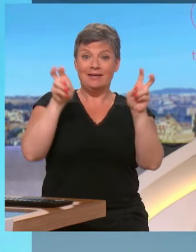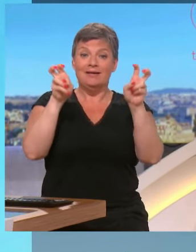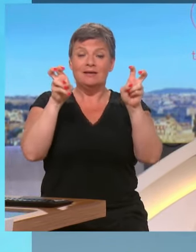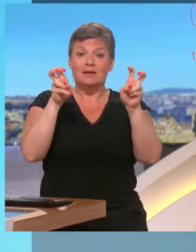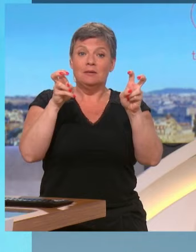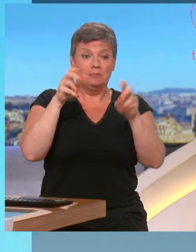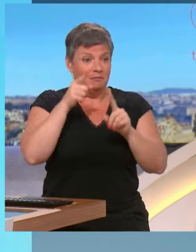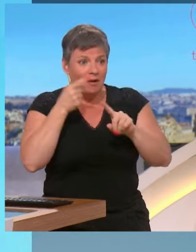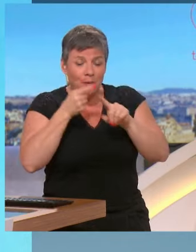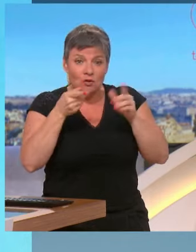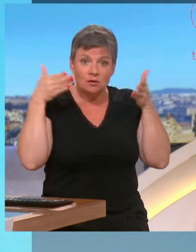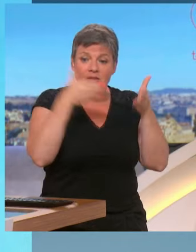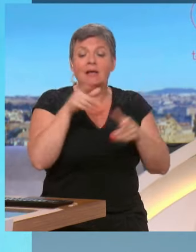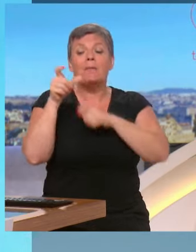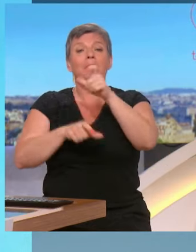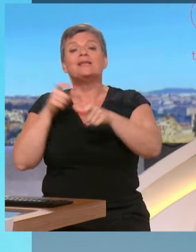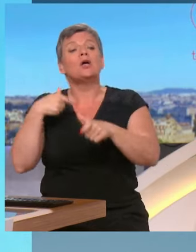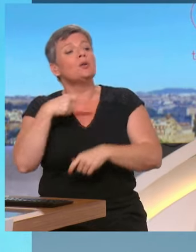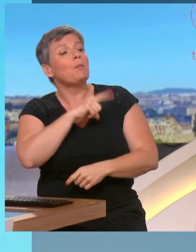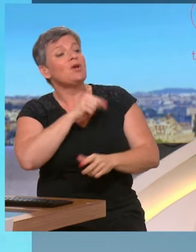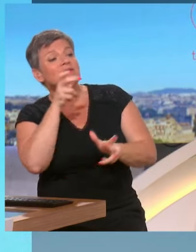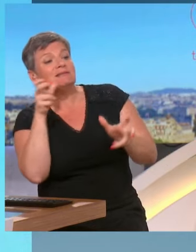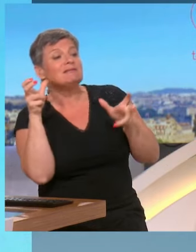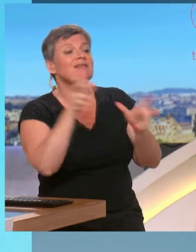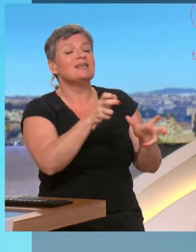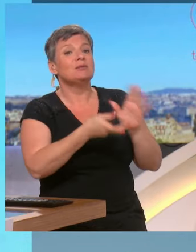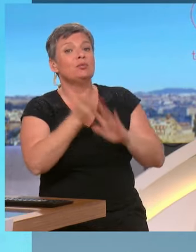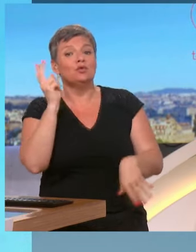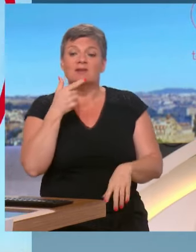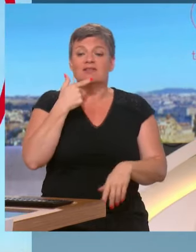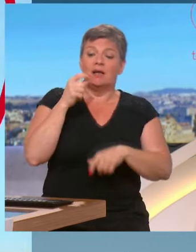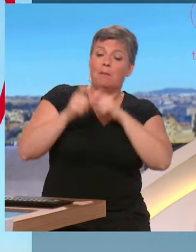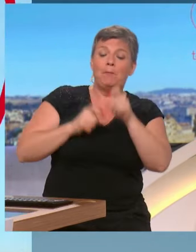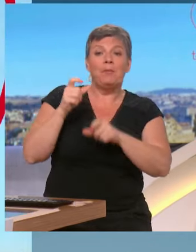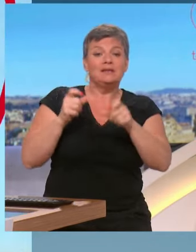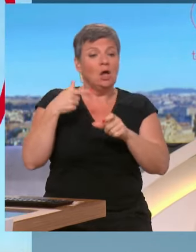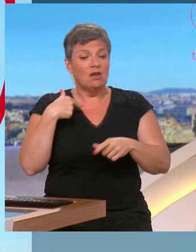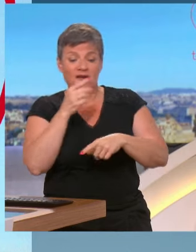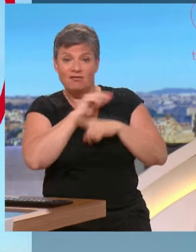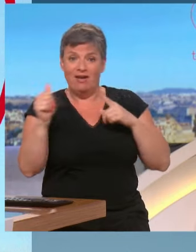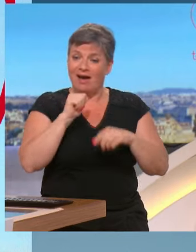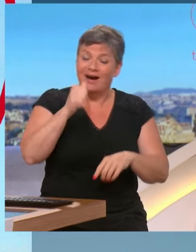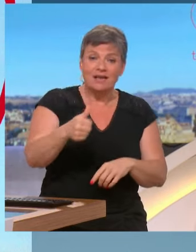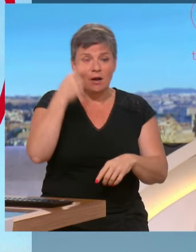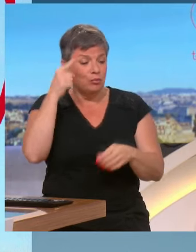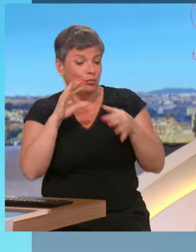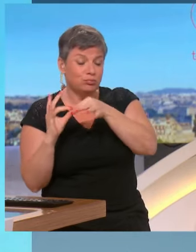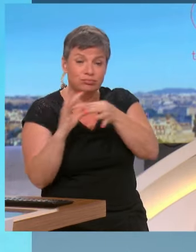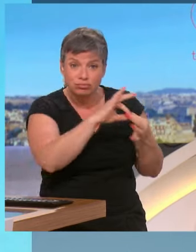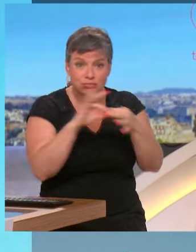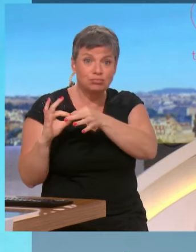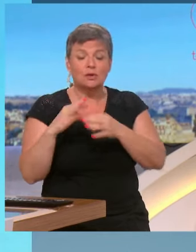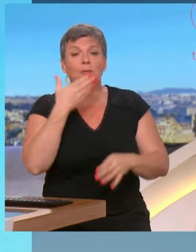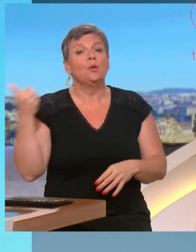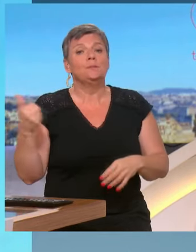détestent le plus la police aujourd'hui, c'est ceux qui ne font rien pour rétablir ce lien entre la population et la police.